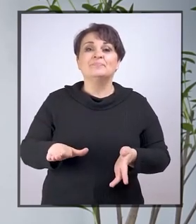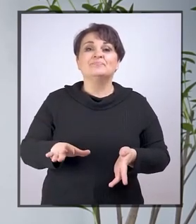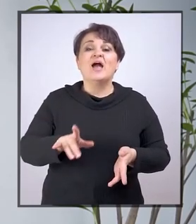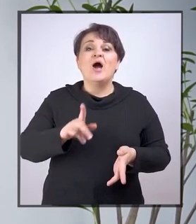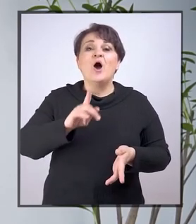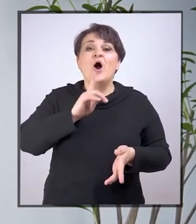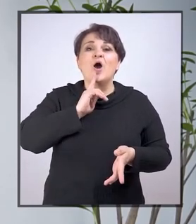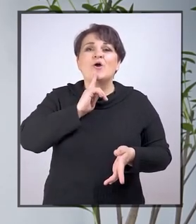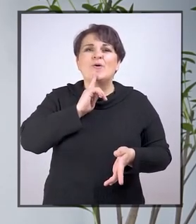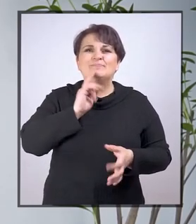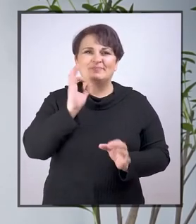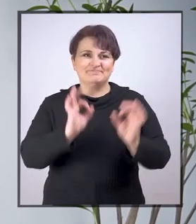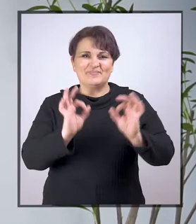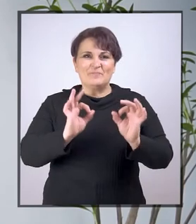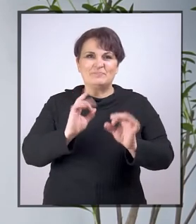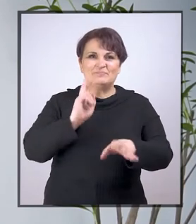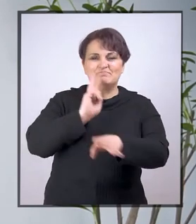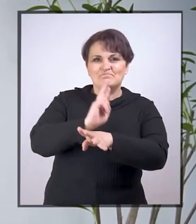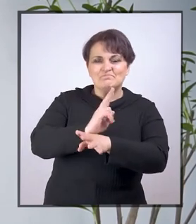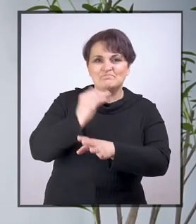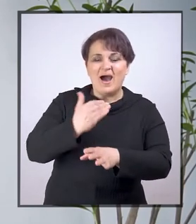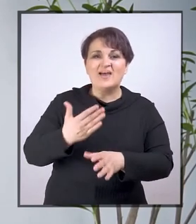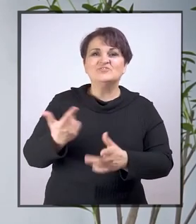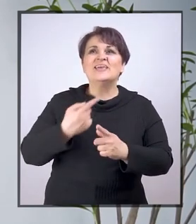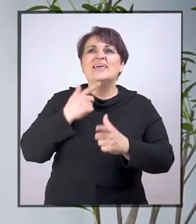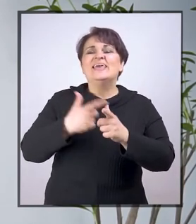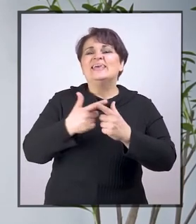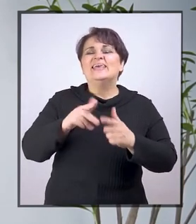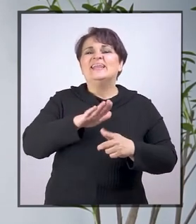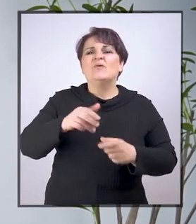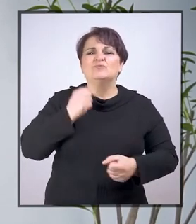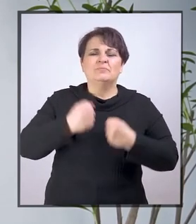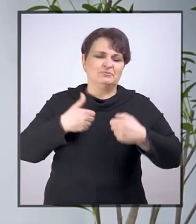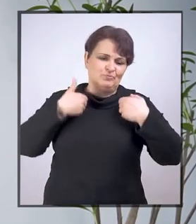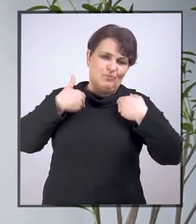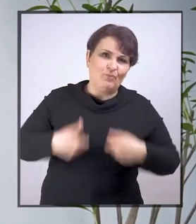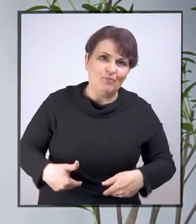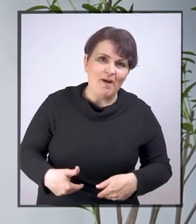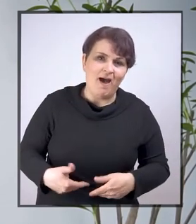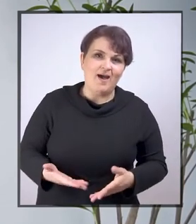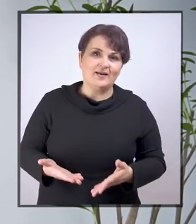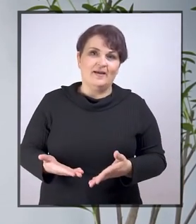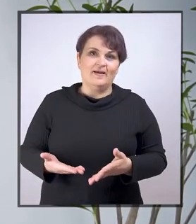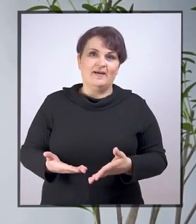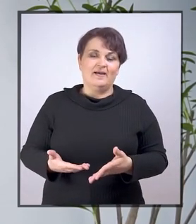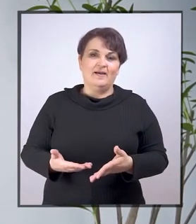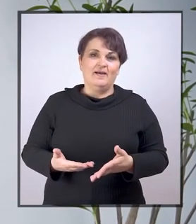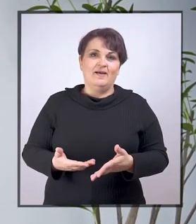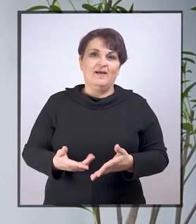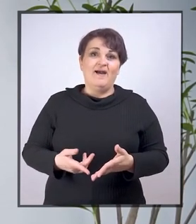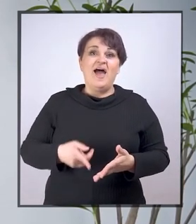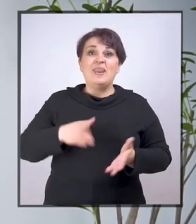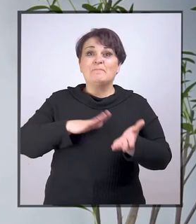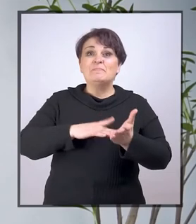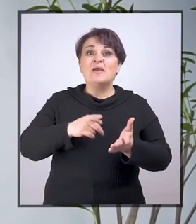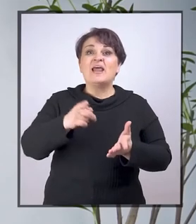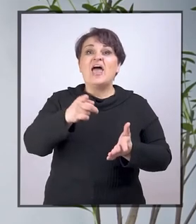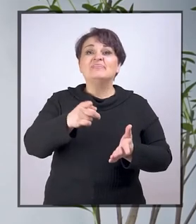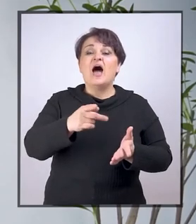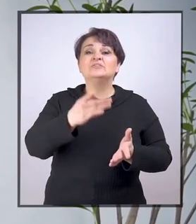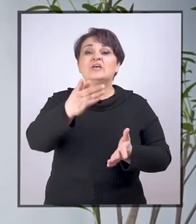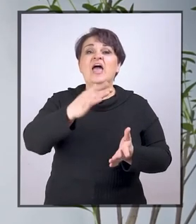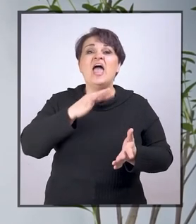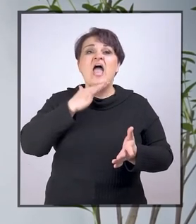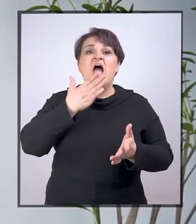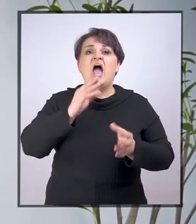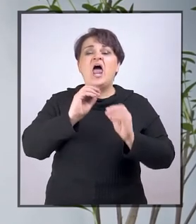koje ima poremećaj pažnje ili dijete koje se brzo umara, da se recimo